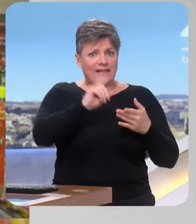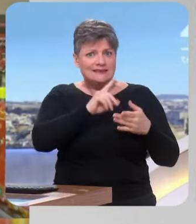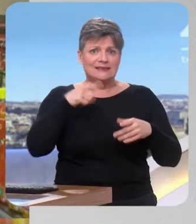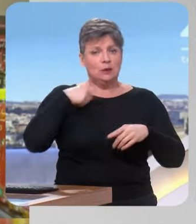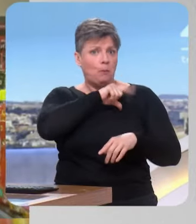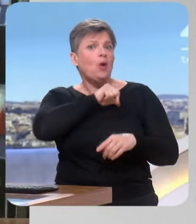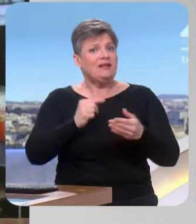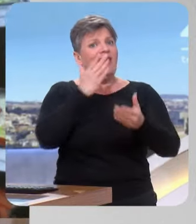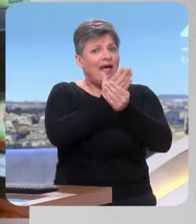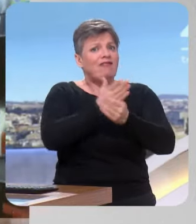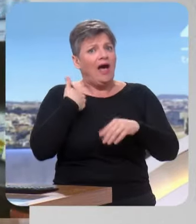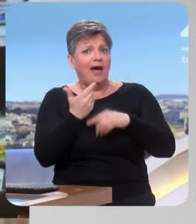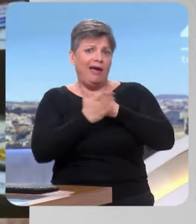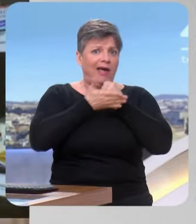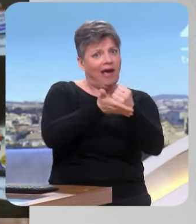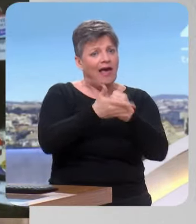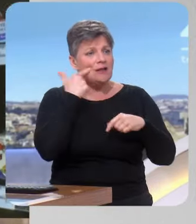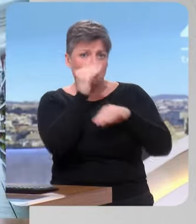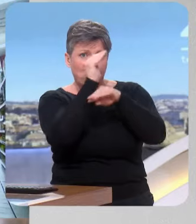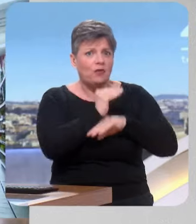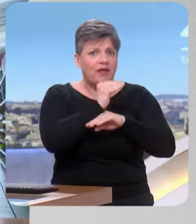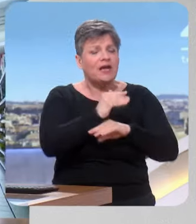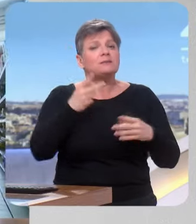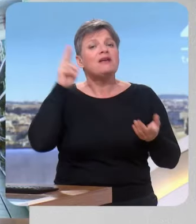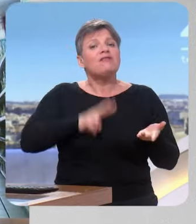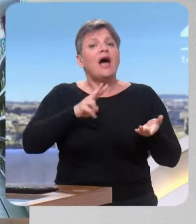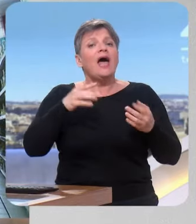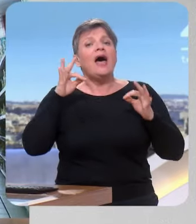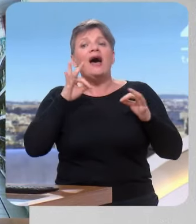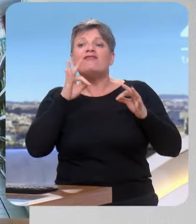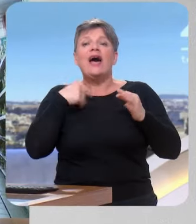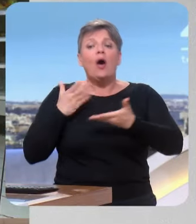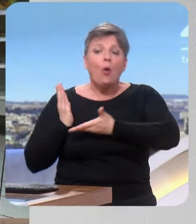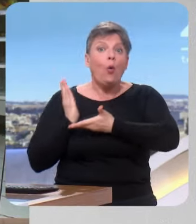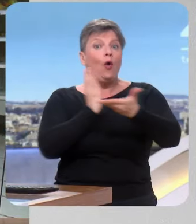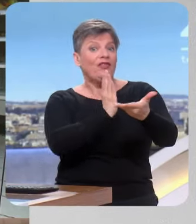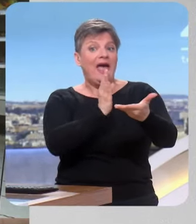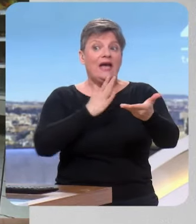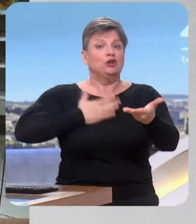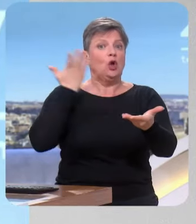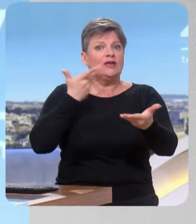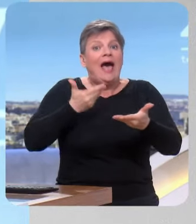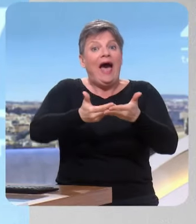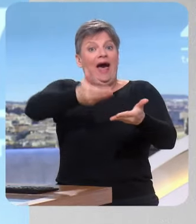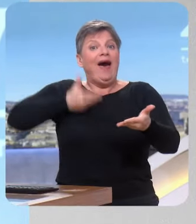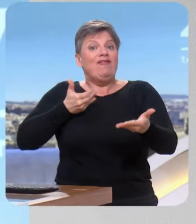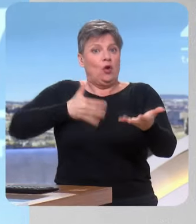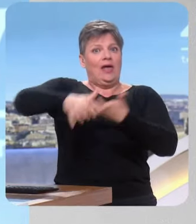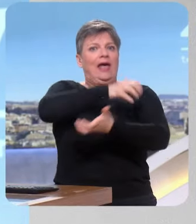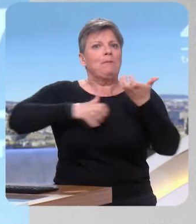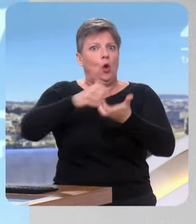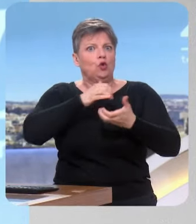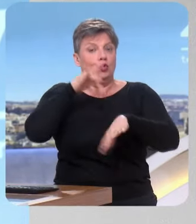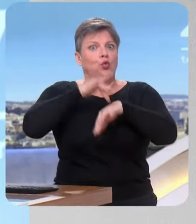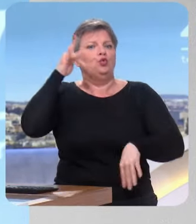Mais ce qui est plutôt rassurant, c'est que l'approvisionnement du conteneur qu'on livre tous les mois a été fait juste avant les émeutes. Et donc, comme leurs